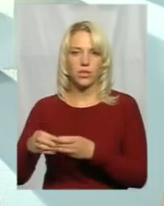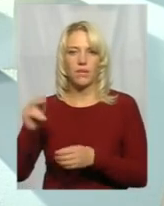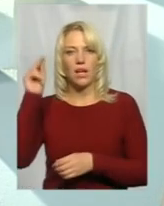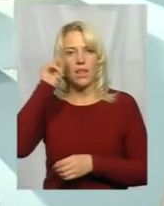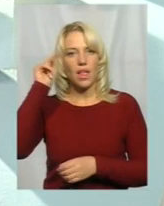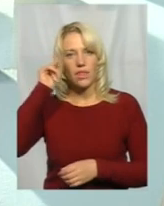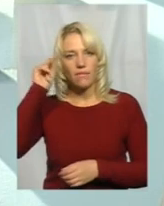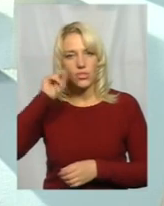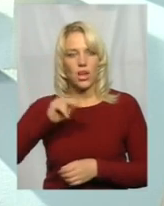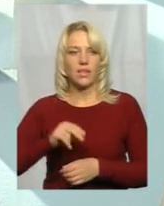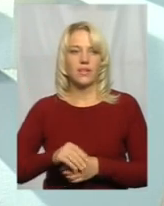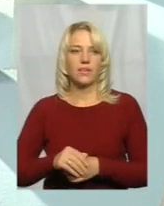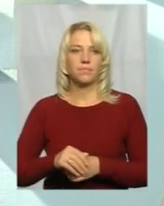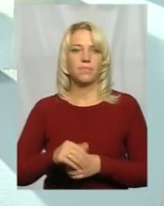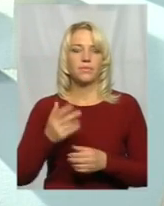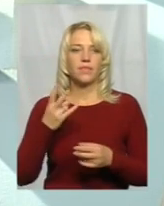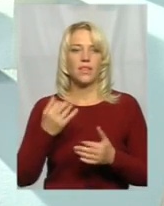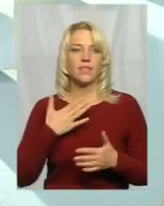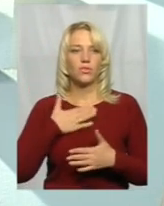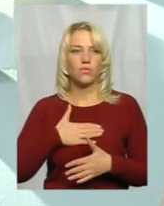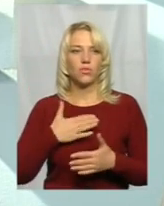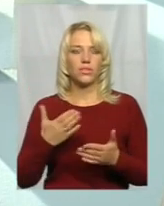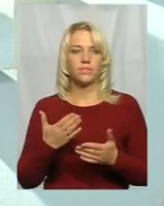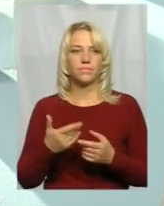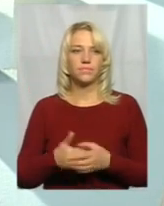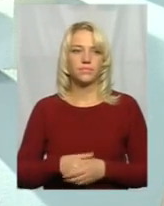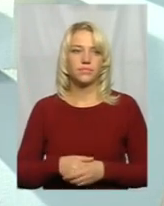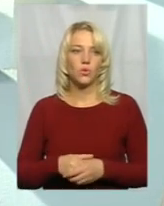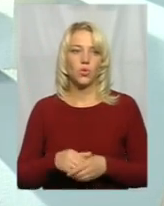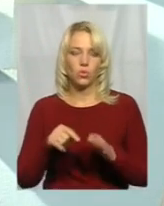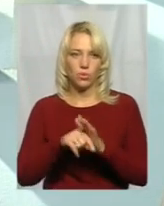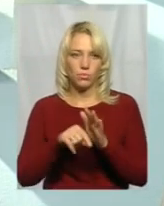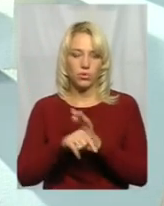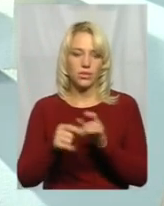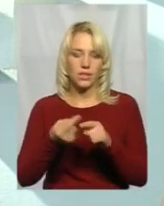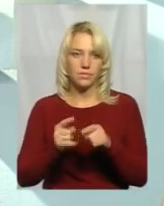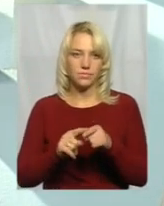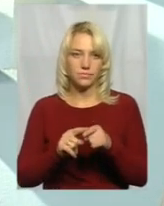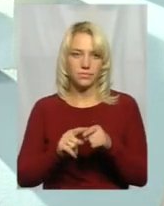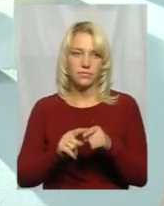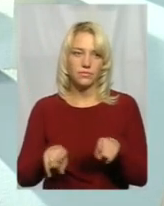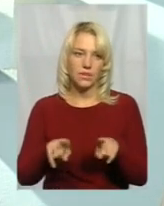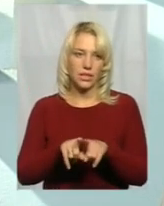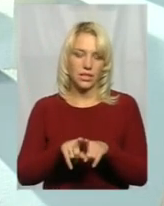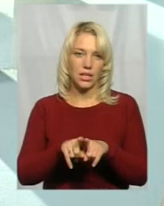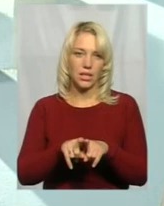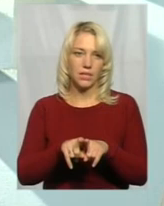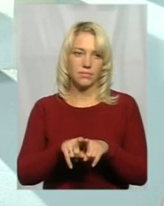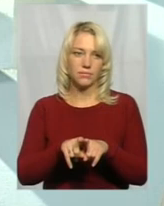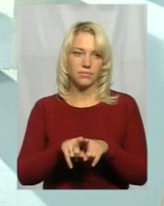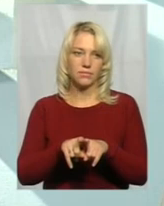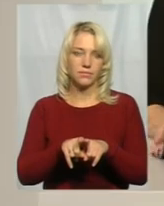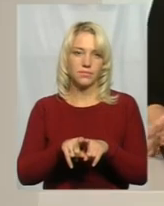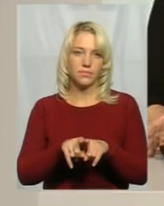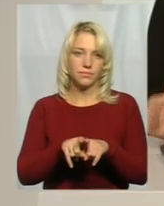на якихось, так, можливо, задоволені і дійсно особистих потреб. Тобто, це така от моя відповідь на